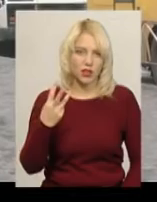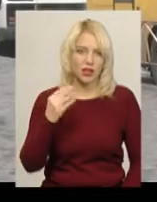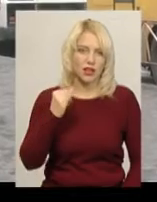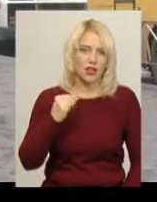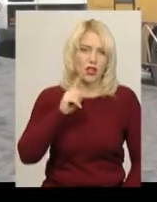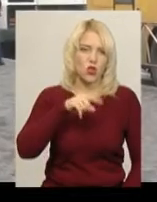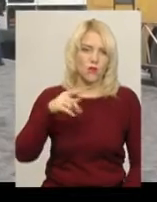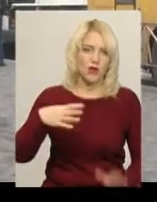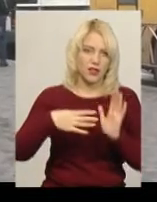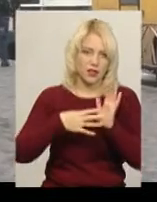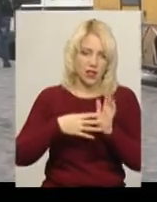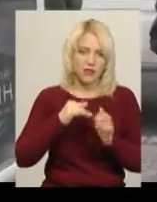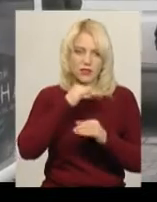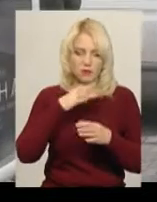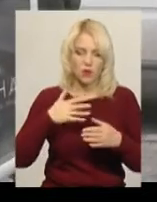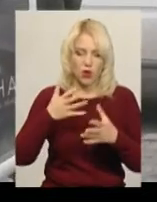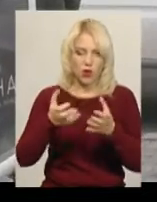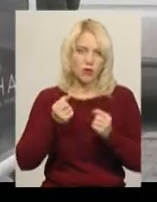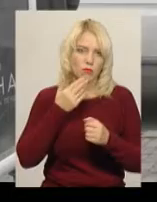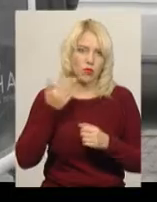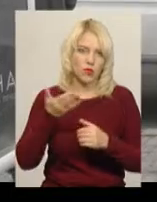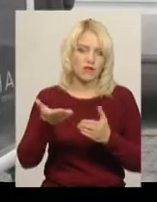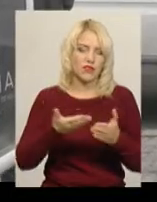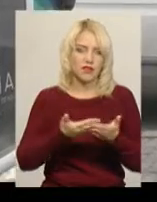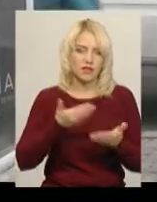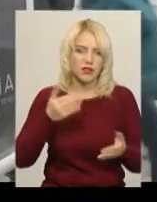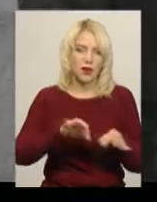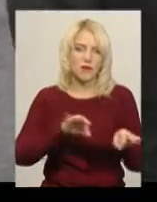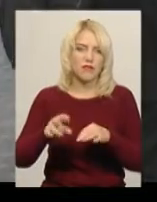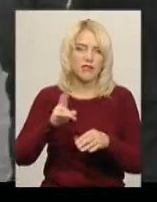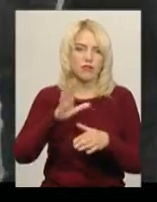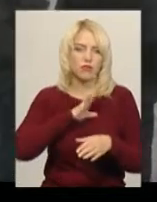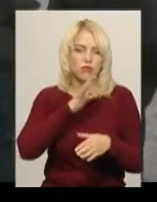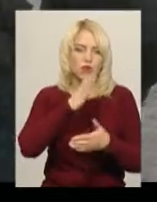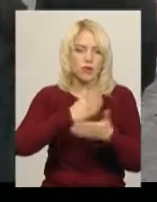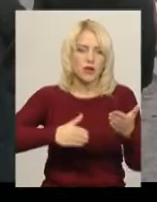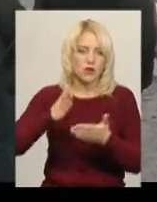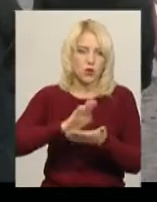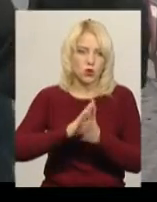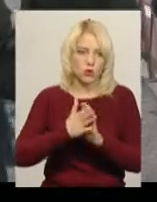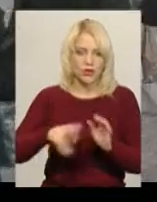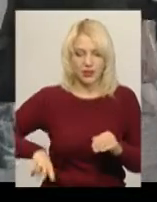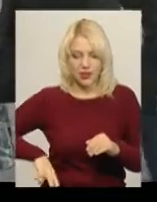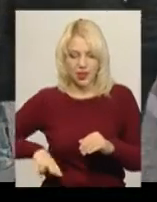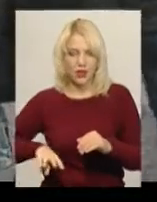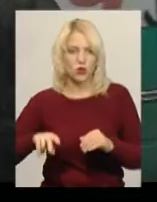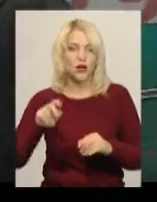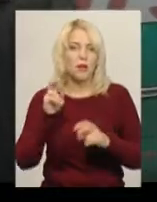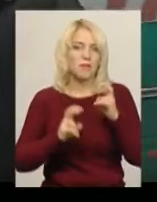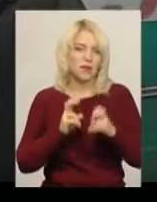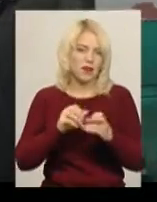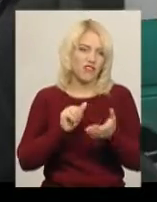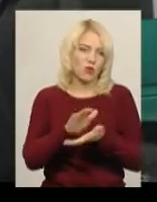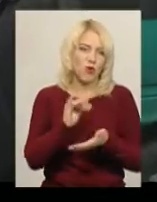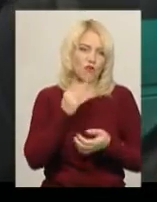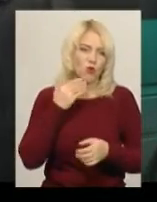маршруту». «Ми не змогли отримати коментар від перевізника, за ким міська влада розірвала договір. Директор підприємства відмовив у коментарі. Не захотіли